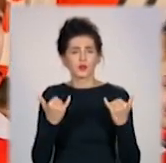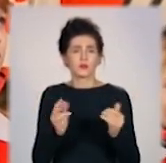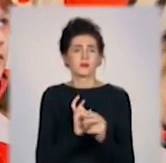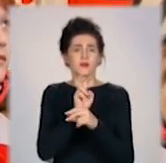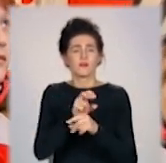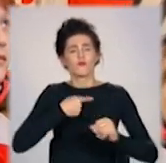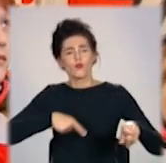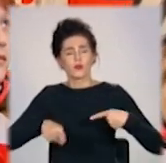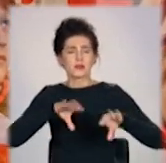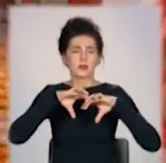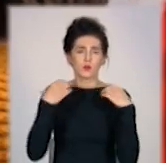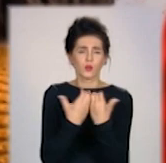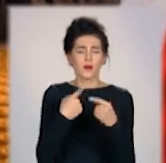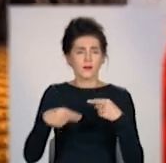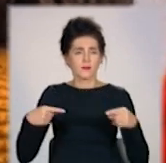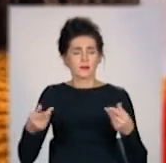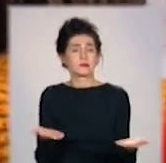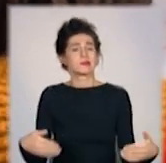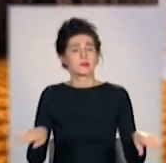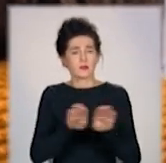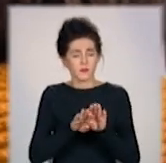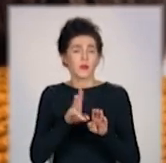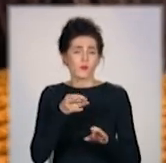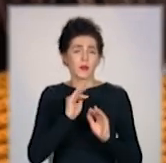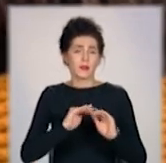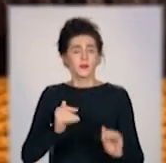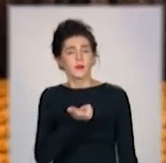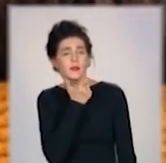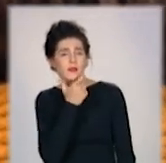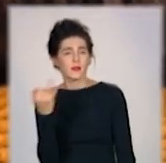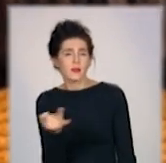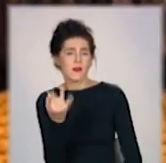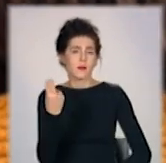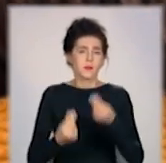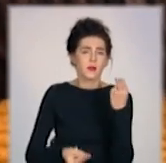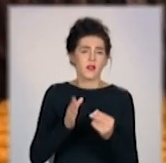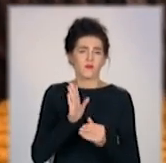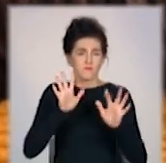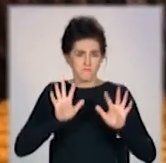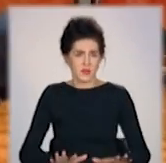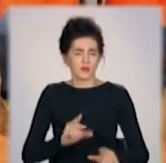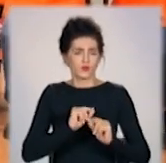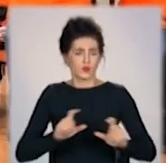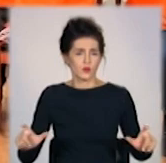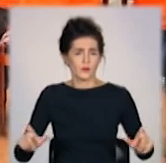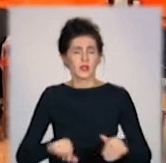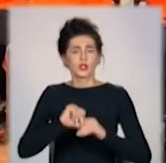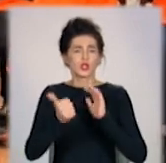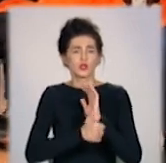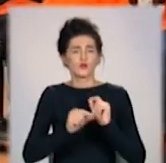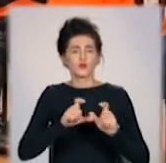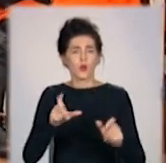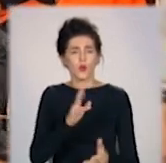арени і стадіонів закритий, підлітки зможуть подивитися матчі в навчальних закладах. В 16-й школі